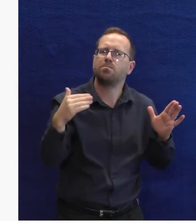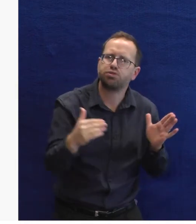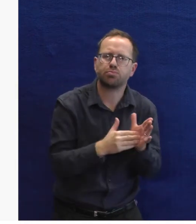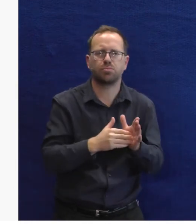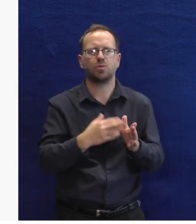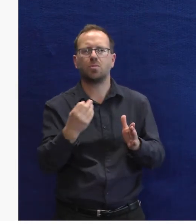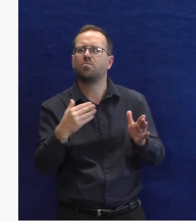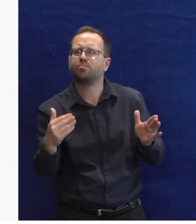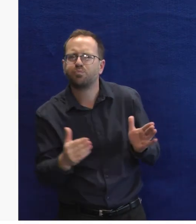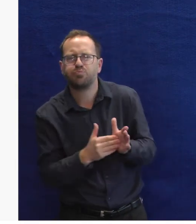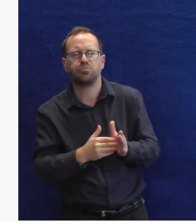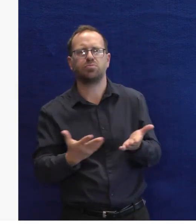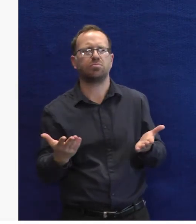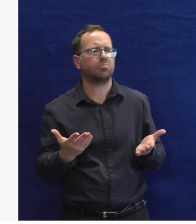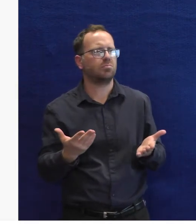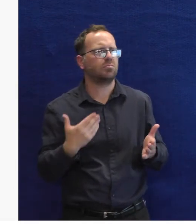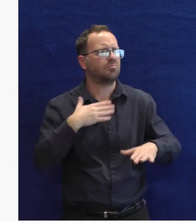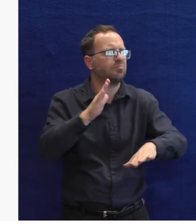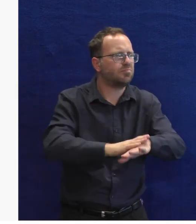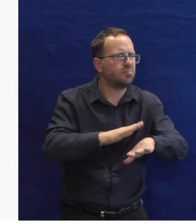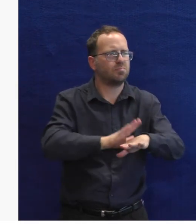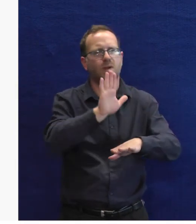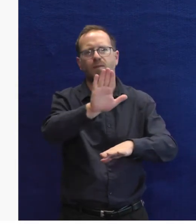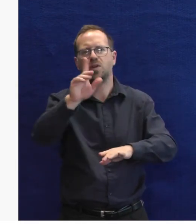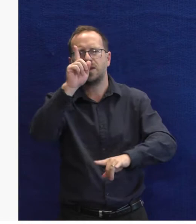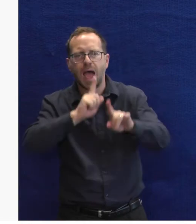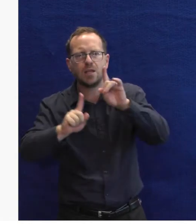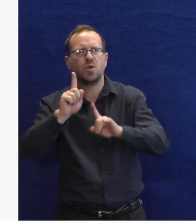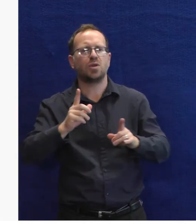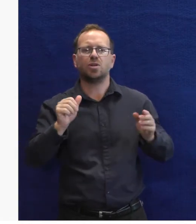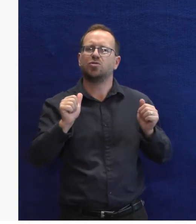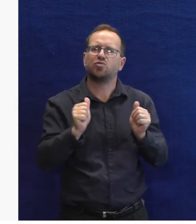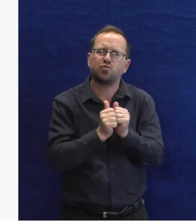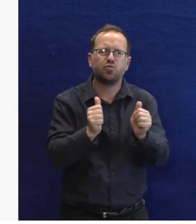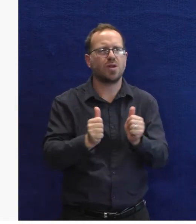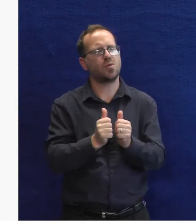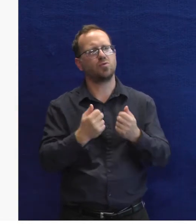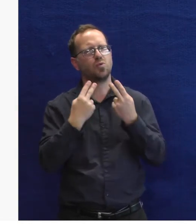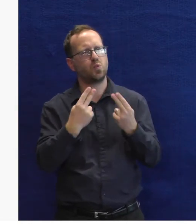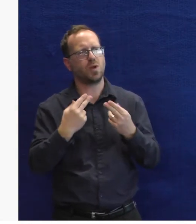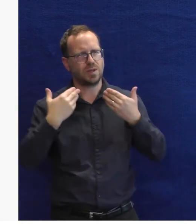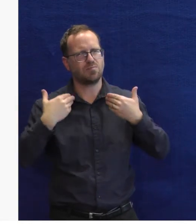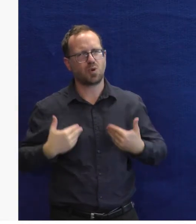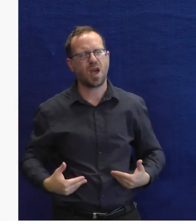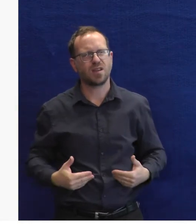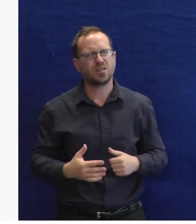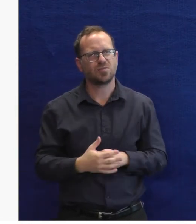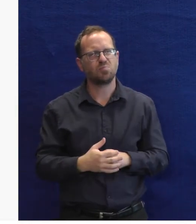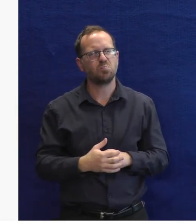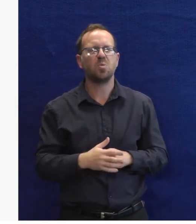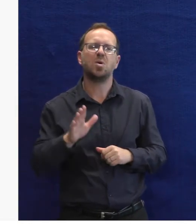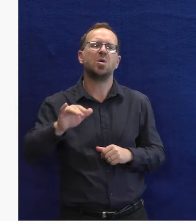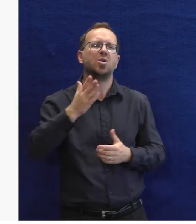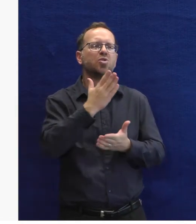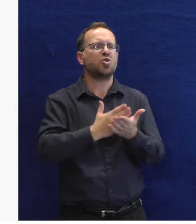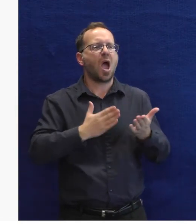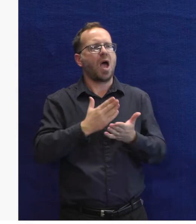vaše potřeby a úskalí toho současného řešení. Proto jsem tady. Ty vaše názory a zkušenosti jsou pro nás extrémně důležité.